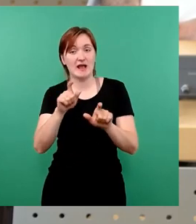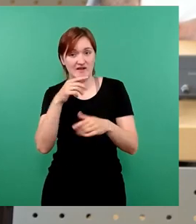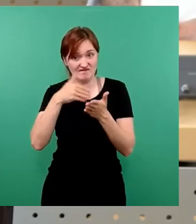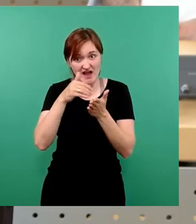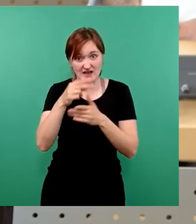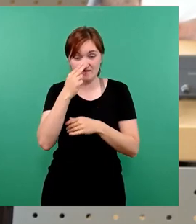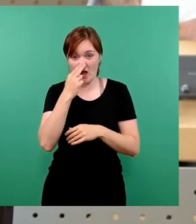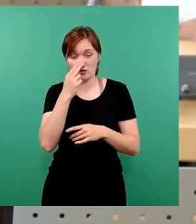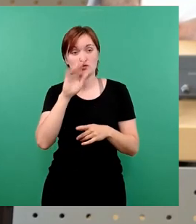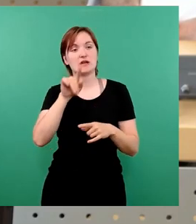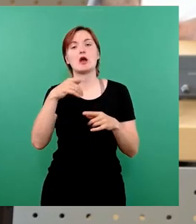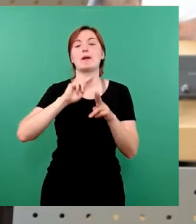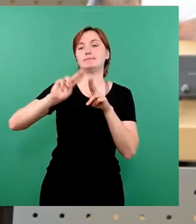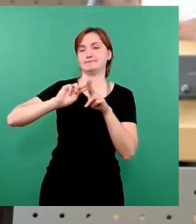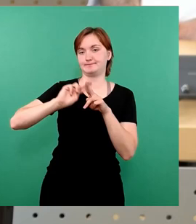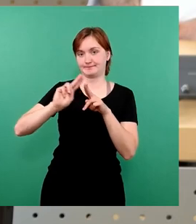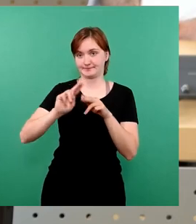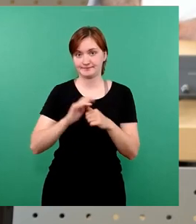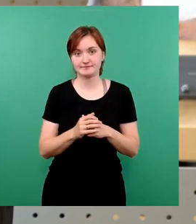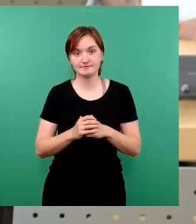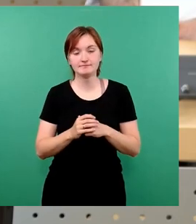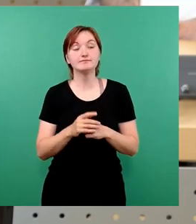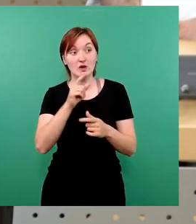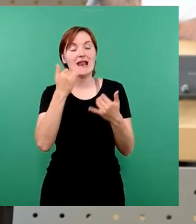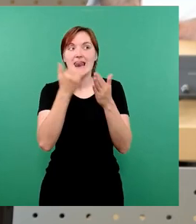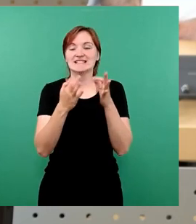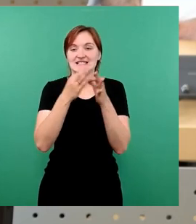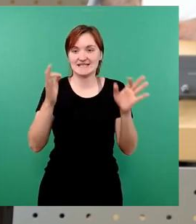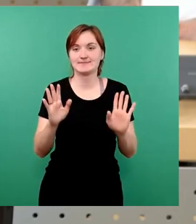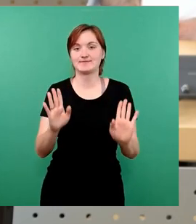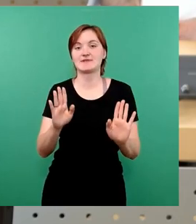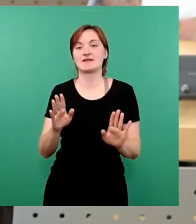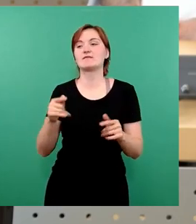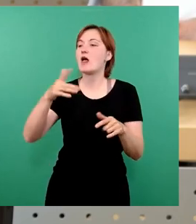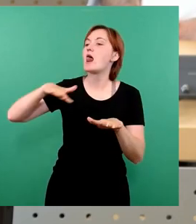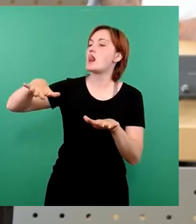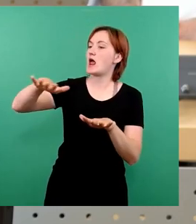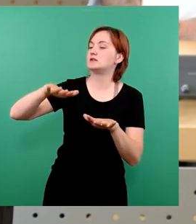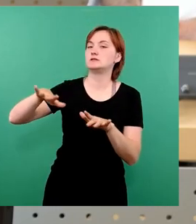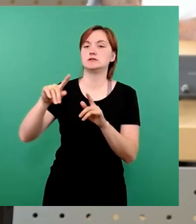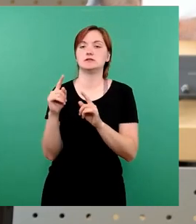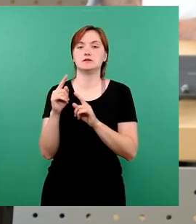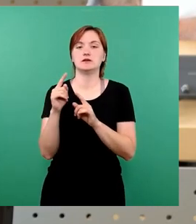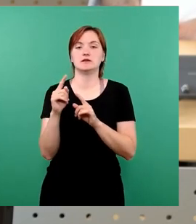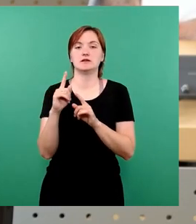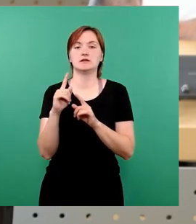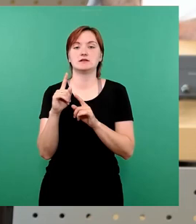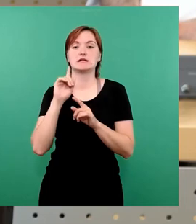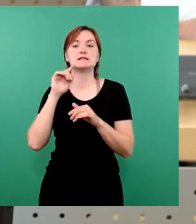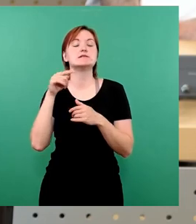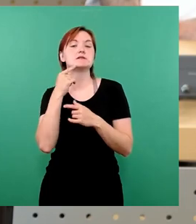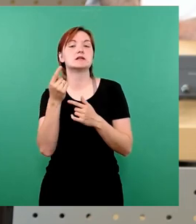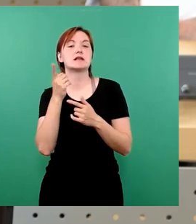auch von Land, was noch angeht. Kommen Sie bitte zum Beschluss. Genau, letzter Satz. Was sozusagen vom Land prinzipiell die entsprechende bessere